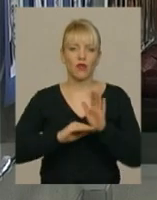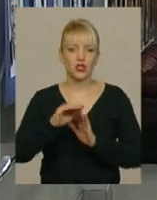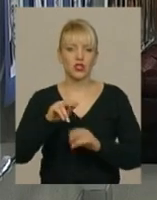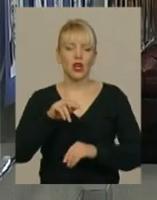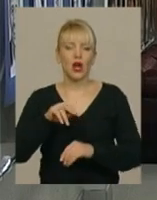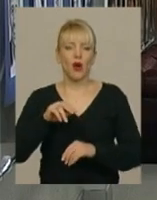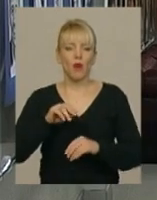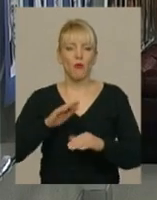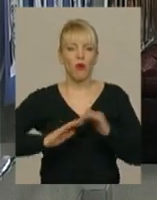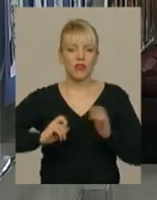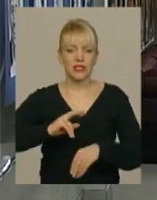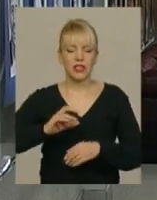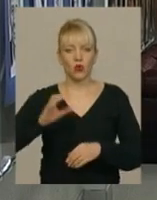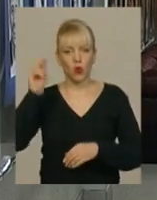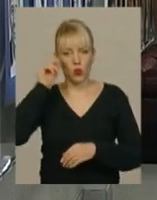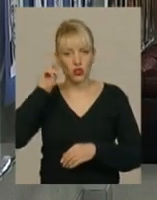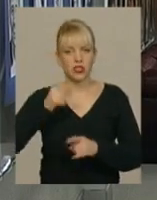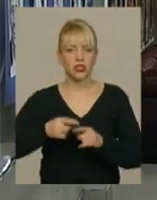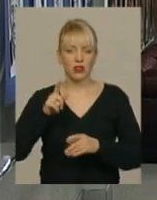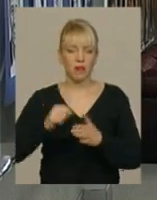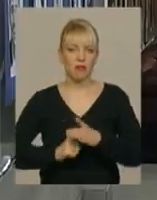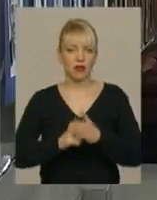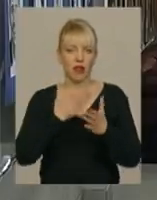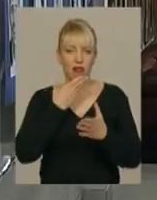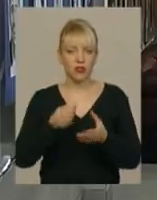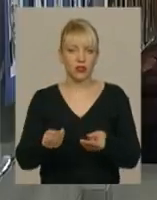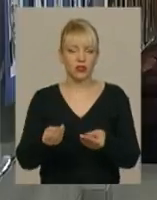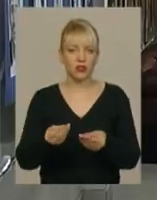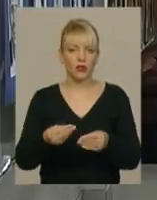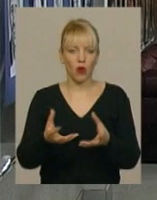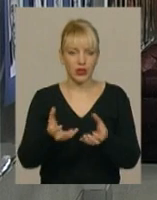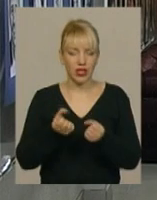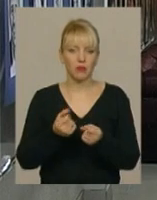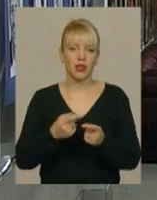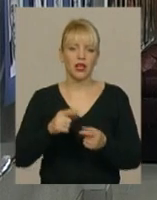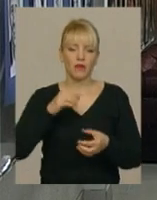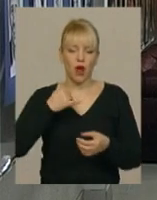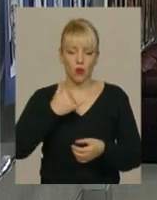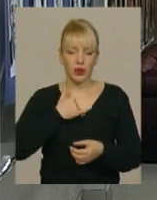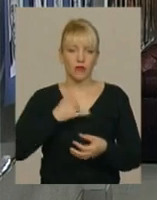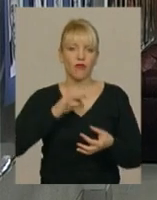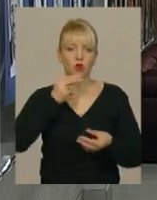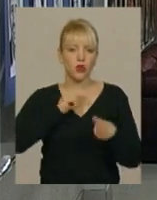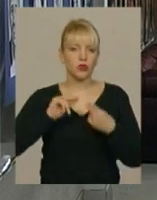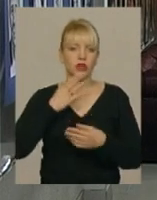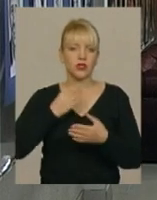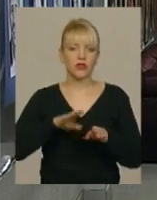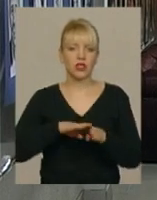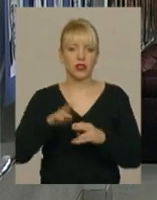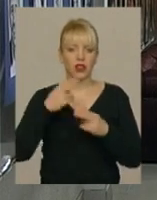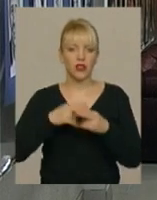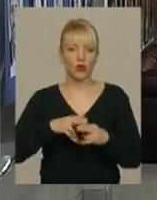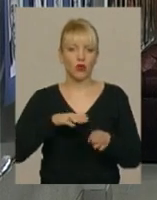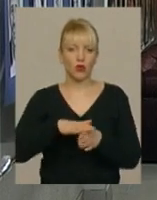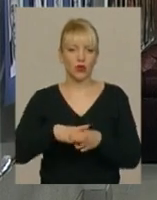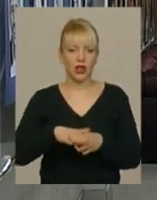училися, там базу вони отримали теж дуже гарно. У нас досконалюють свій рівень техніку виконання самих робіт, техніку